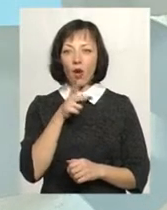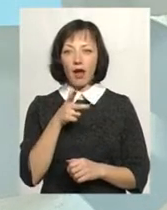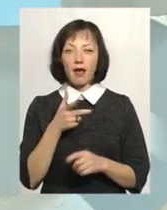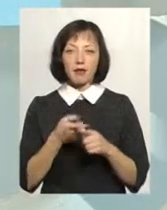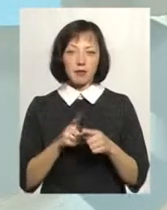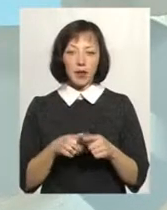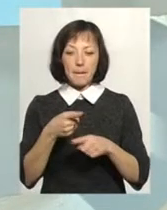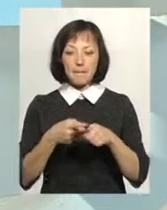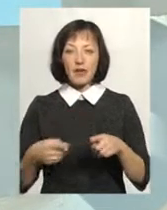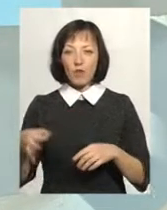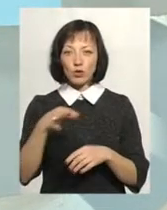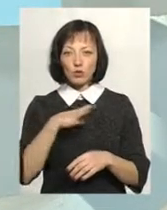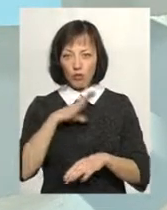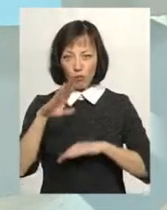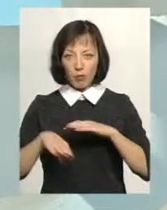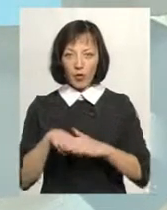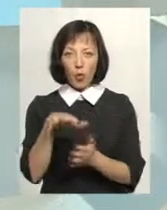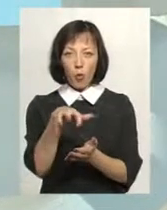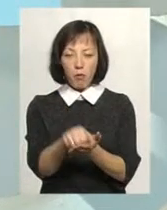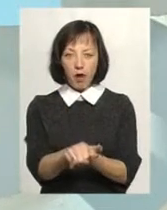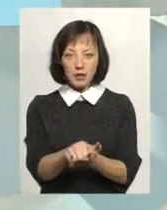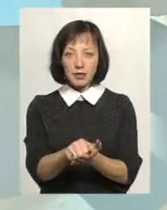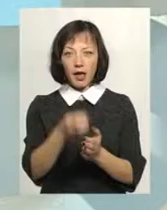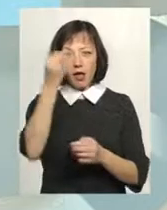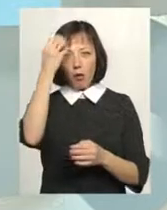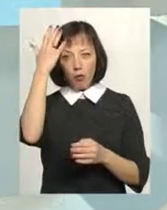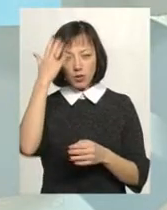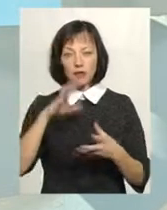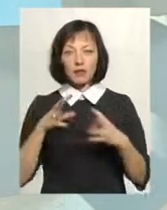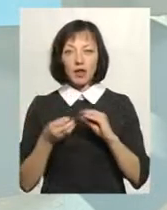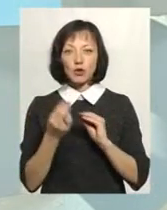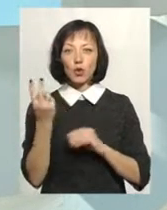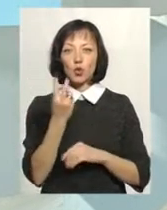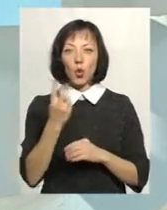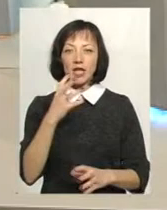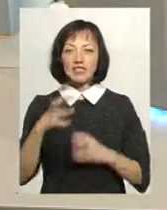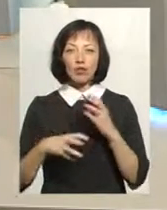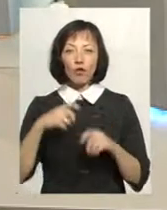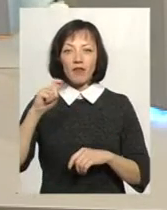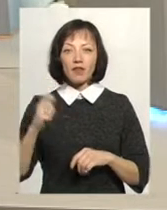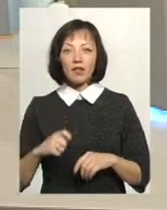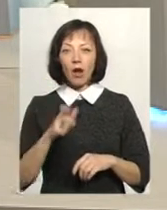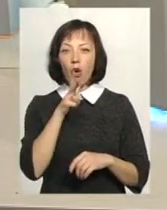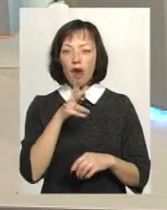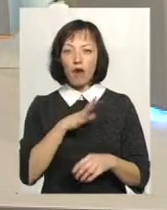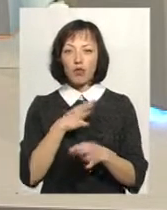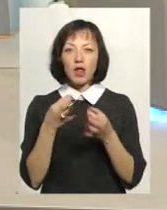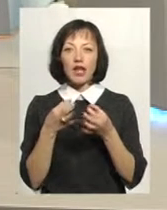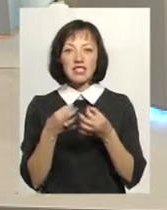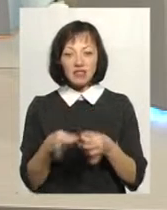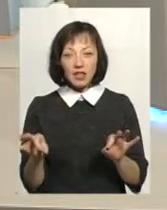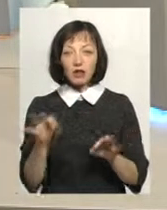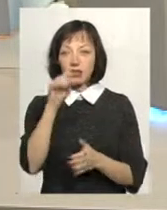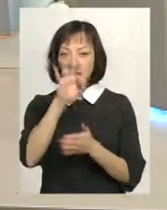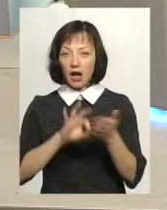так само був під окупацією, під окупацією японців. Внаслідку Другої світової війни Корея була звільнена, але одразу